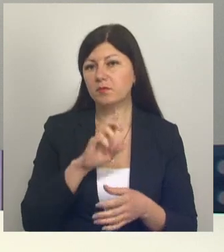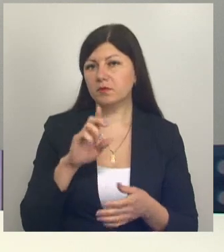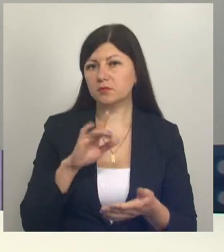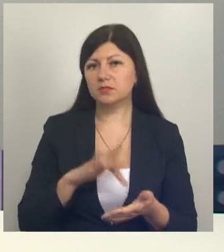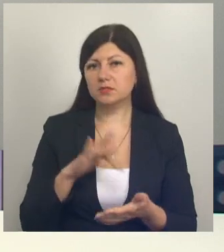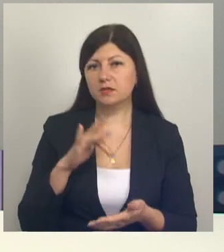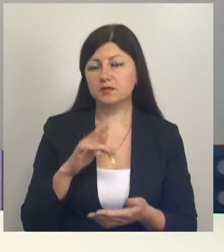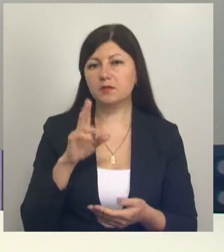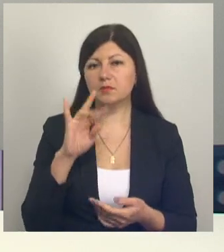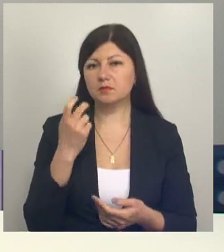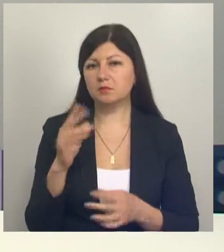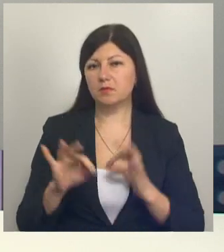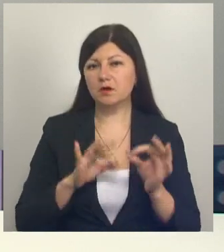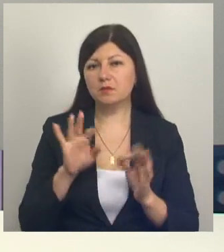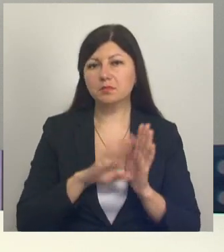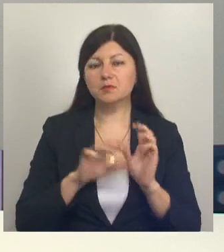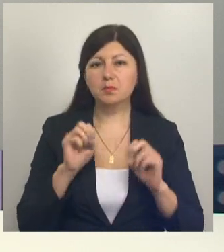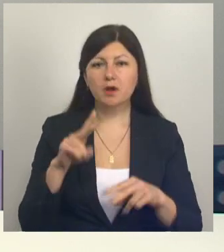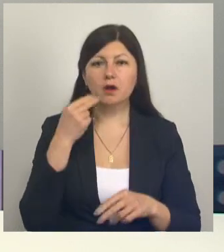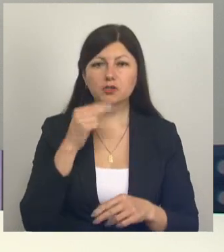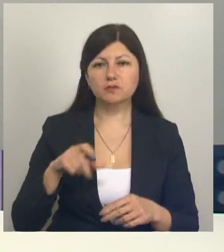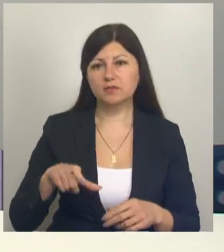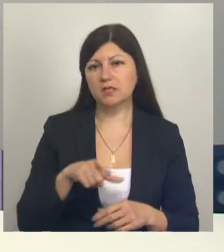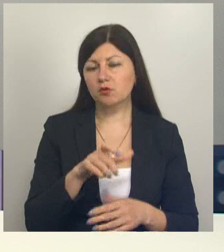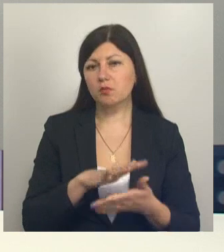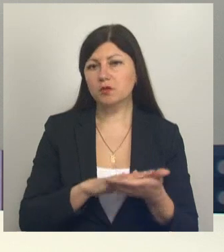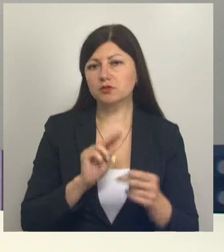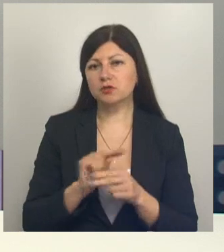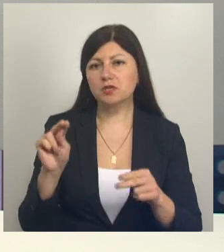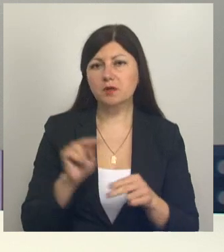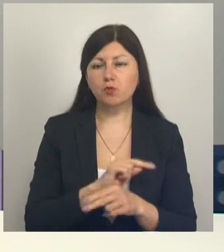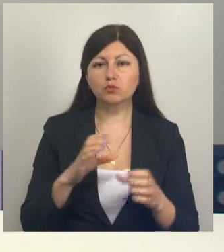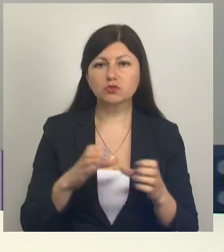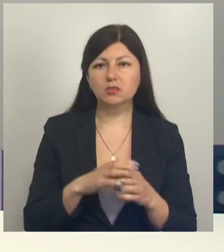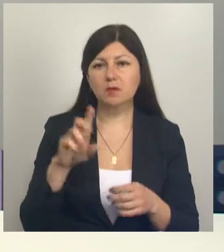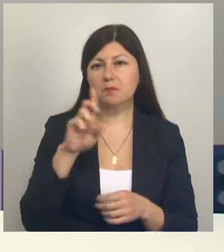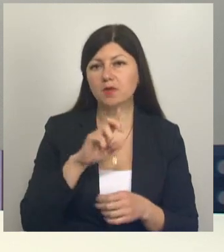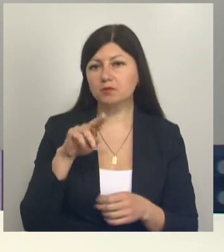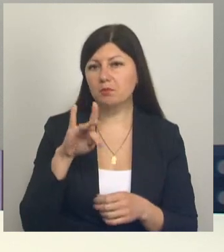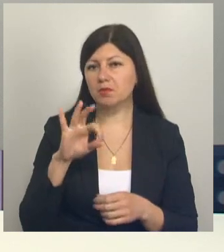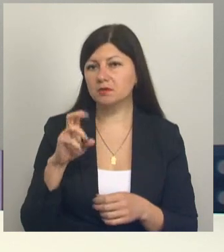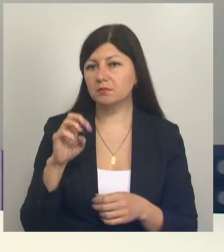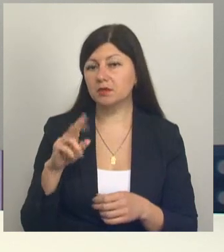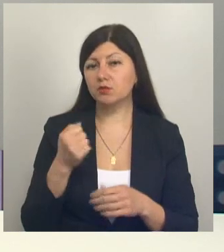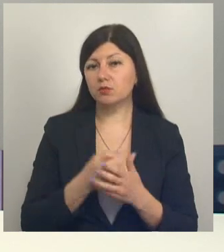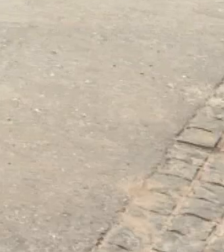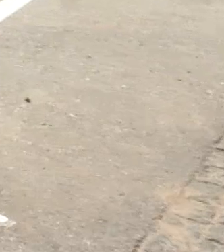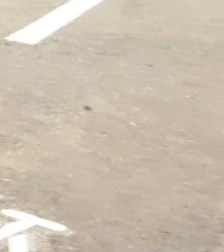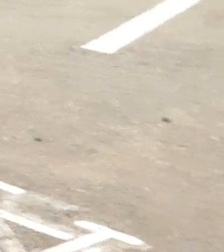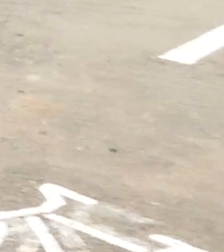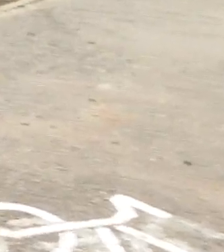центре в рамках нацпроекта «Безопасные качественные дороги» продолжают ремонт участка от Белгородского проспекта до улицы Гагарина.